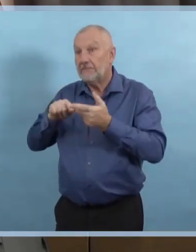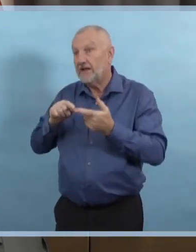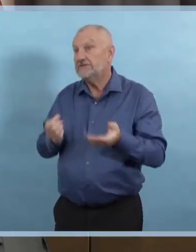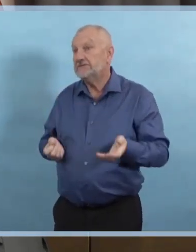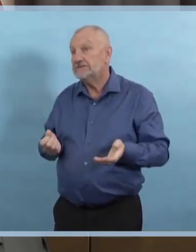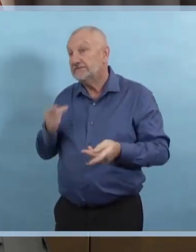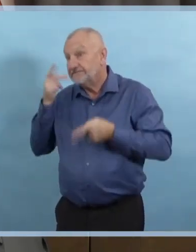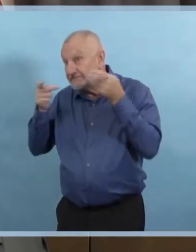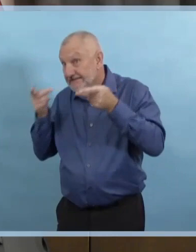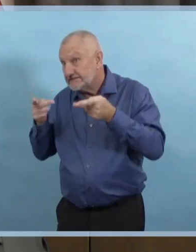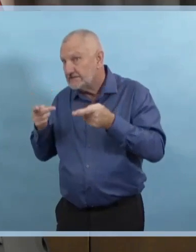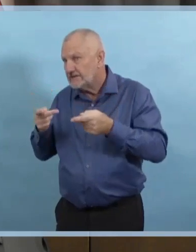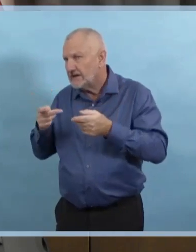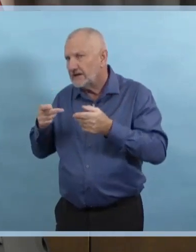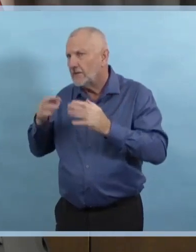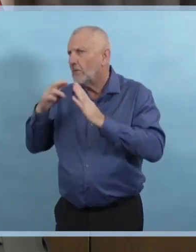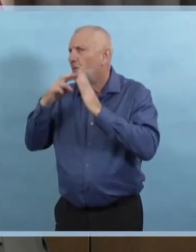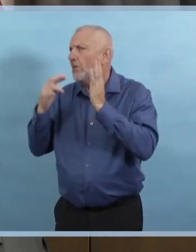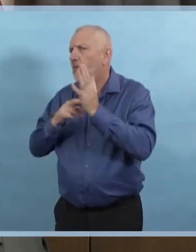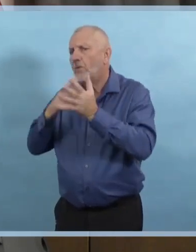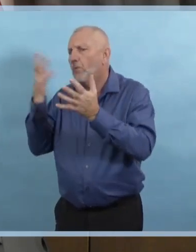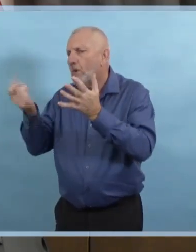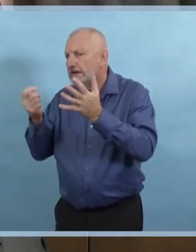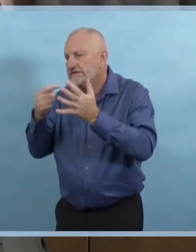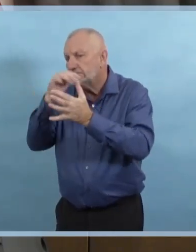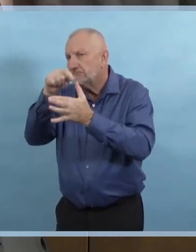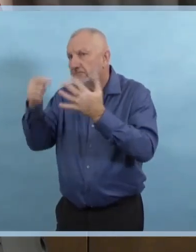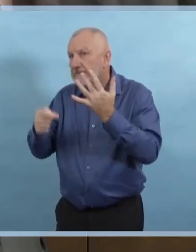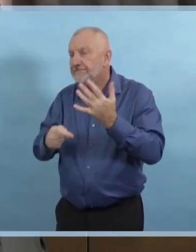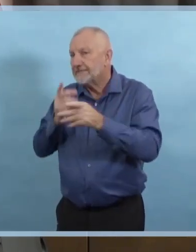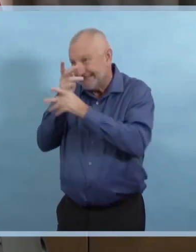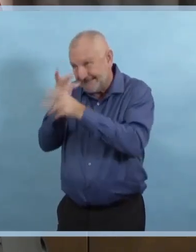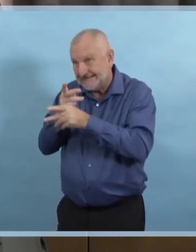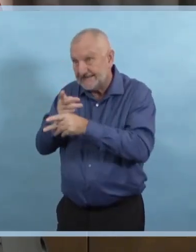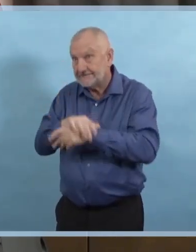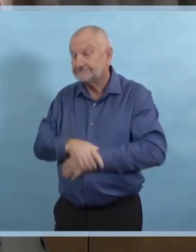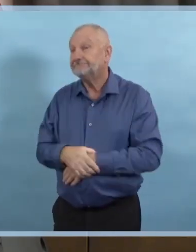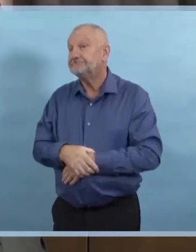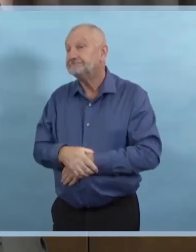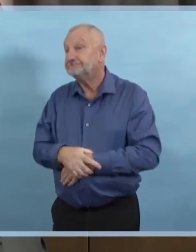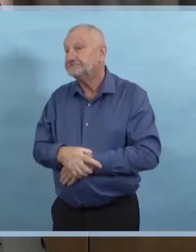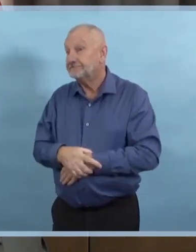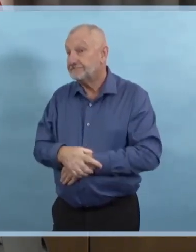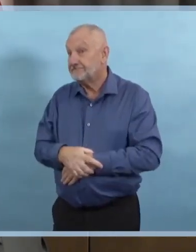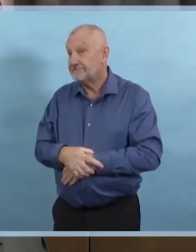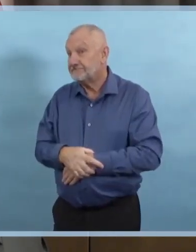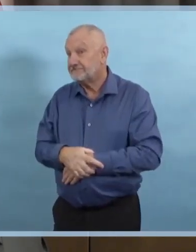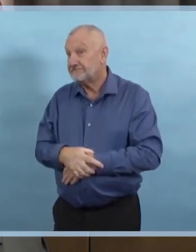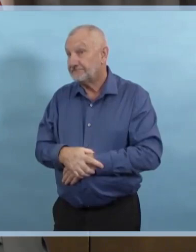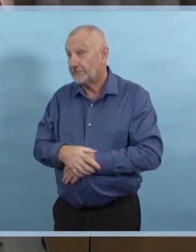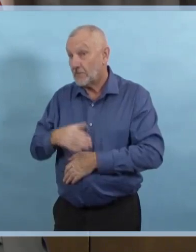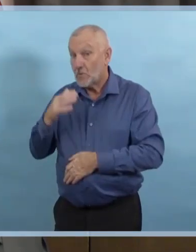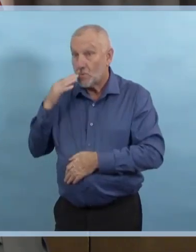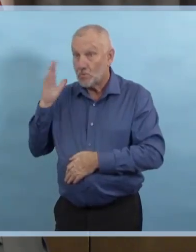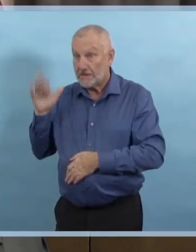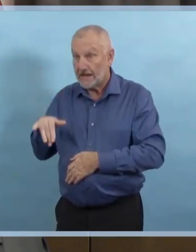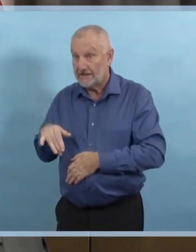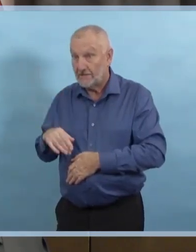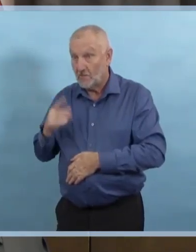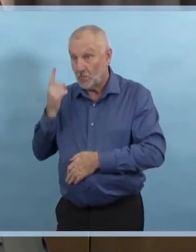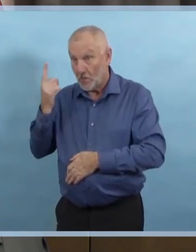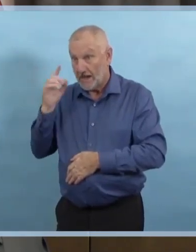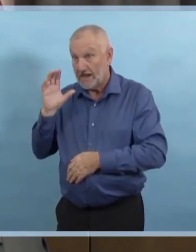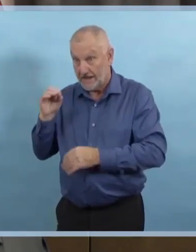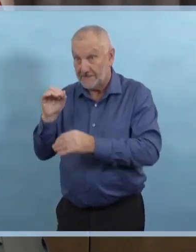société a travaillé très fort, a travaillé avec la région sanitaire. Ils ont des défis. Ils ont des